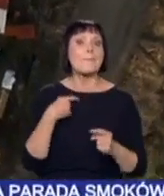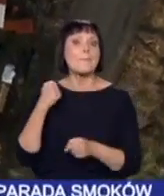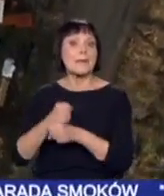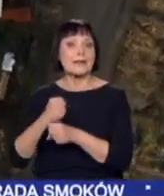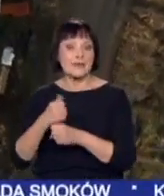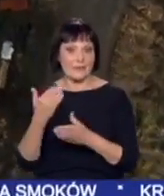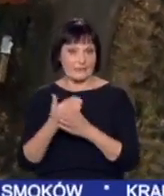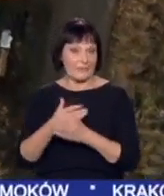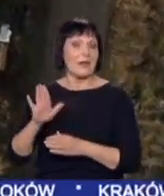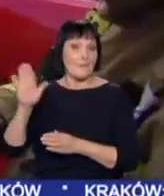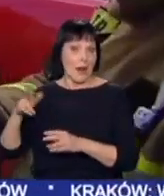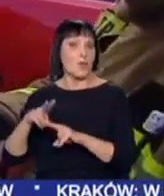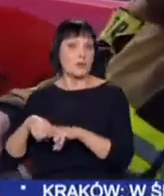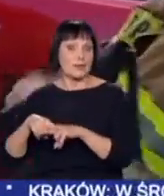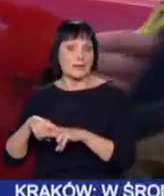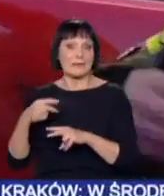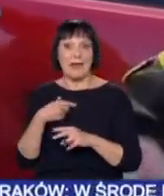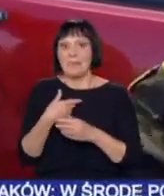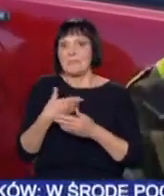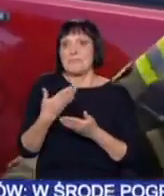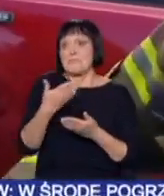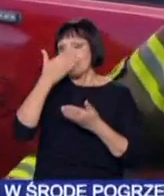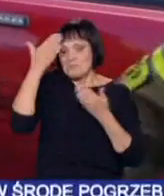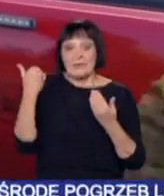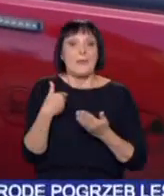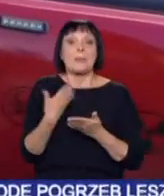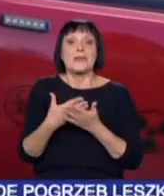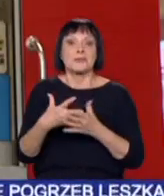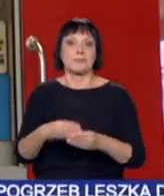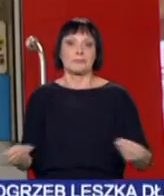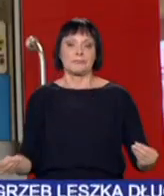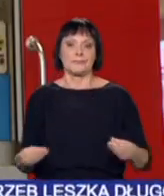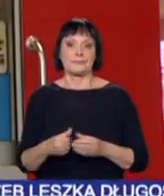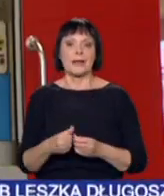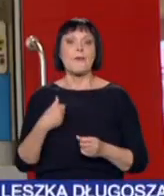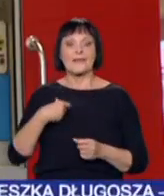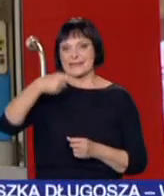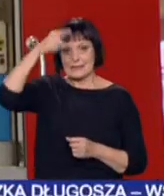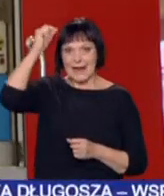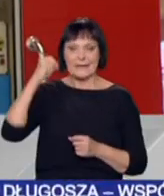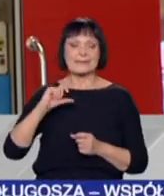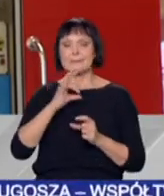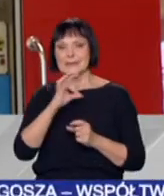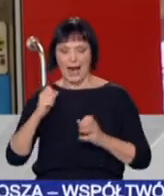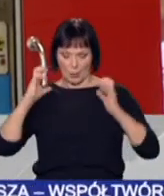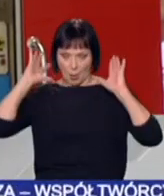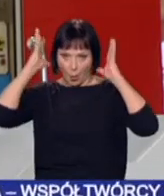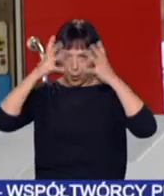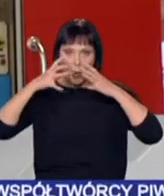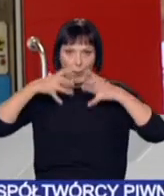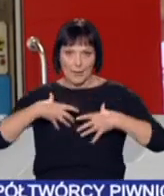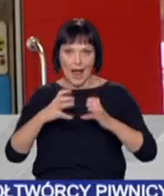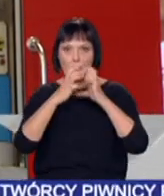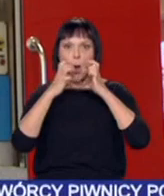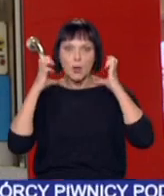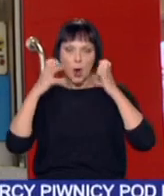która była w posiadaniu urządzenia i w niewyjaśnionych okolicznościach je utraciła. Strażacy ubierają się w kombinezony, ubierają aparaty